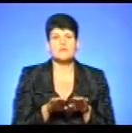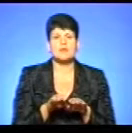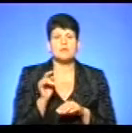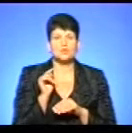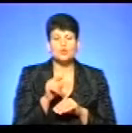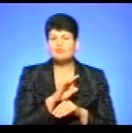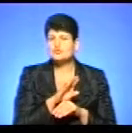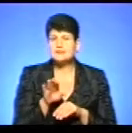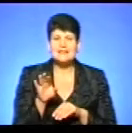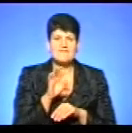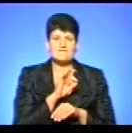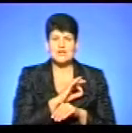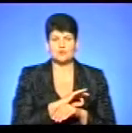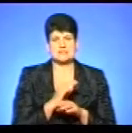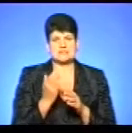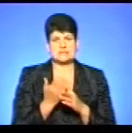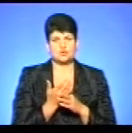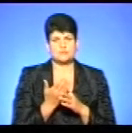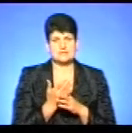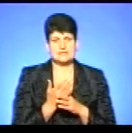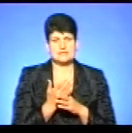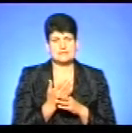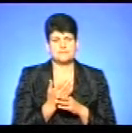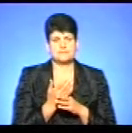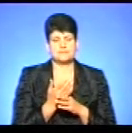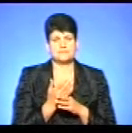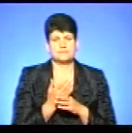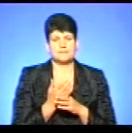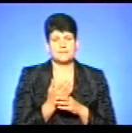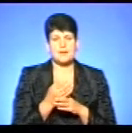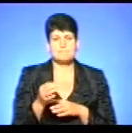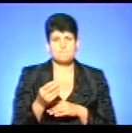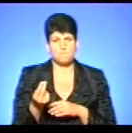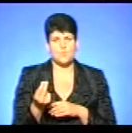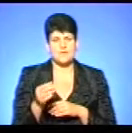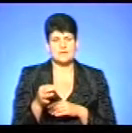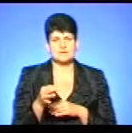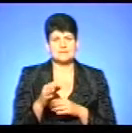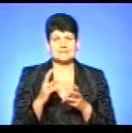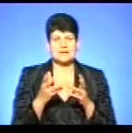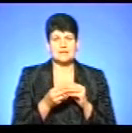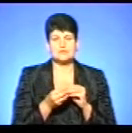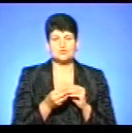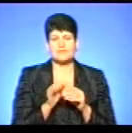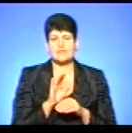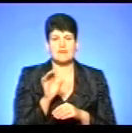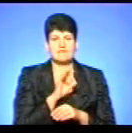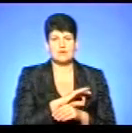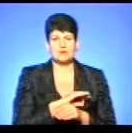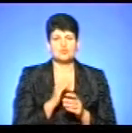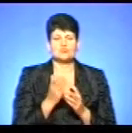невикористаних субсидій, не путати з монетизованими субсидіями, які виплачуються, загальна сума невикористаних